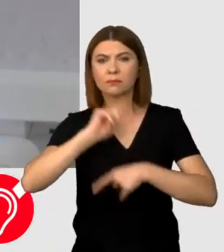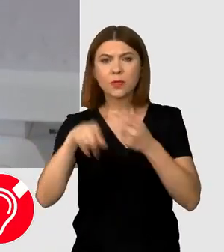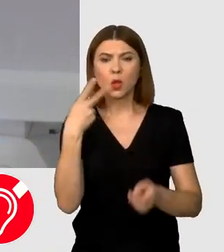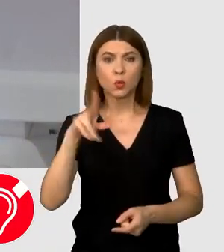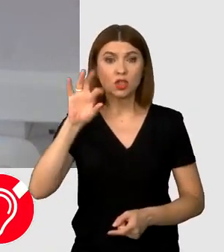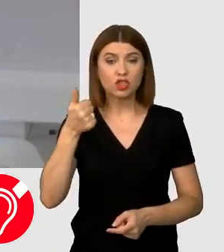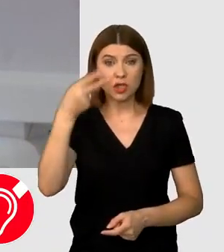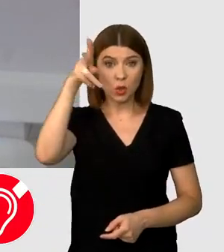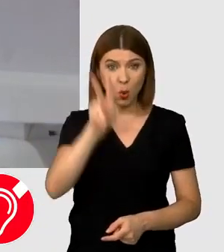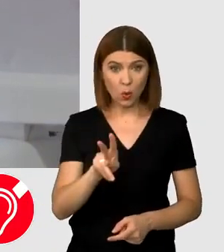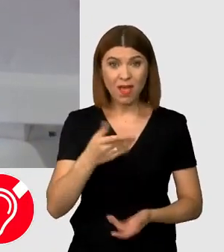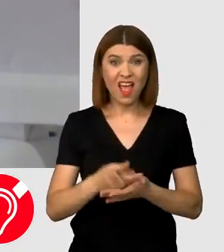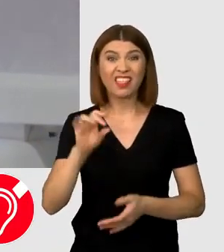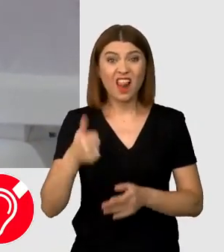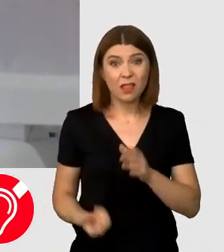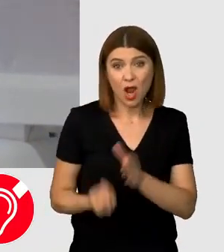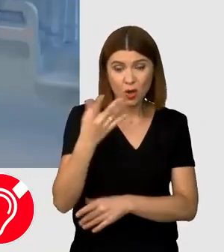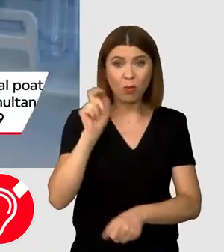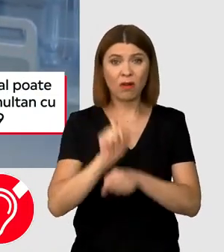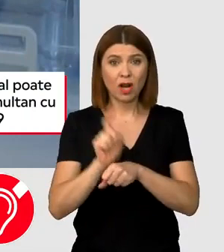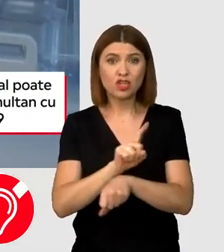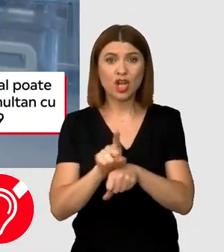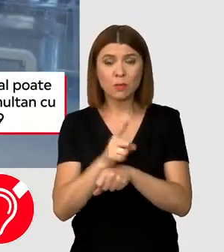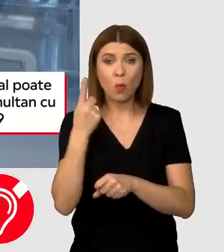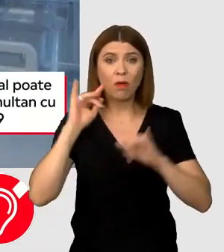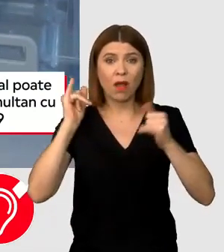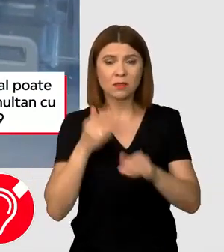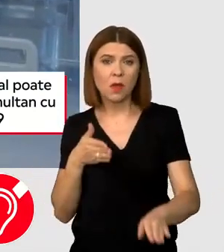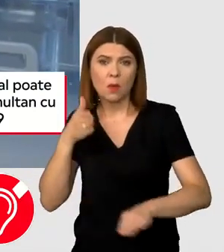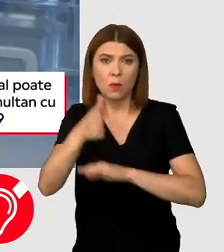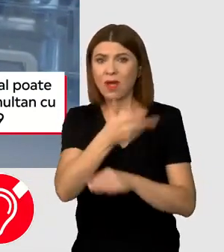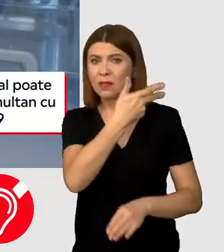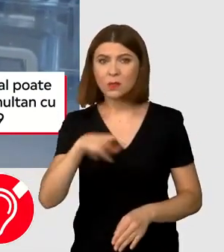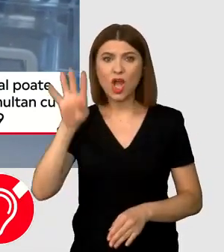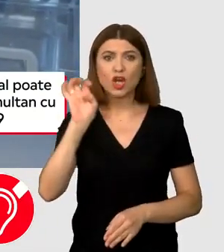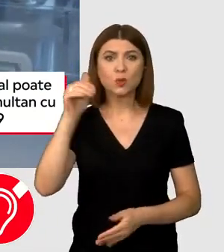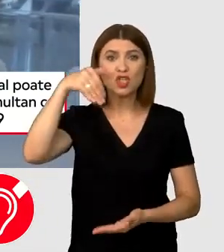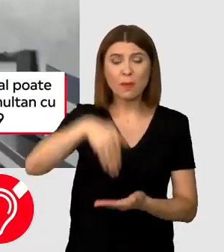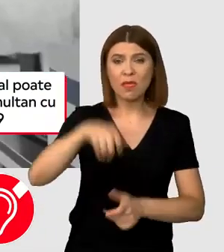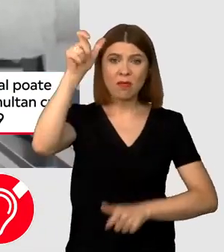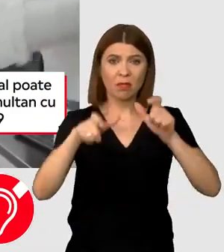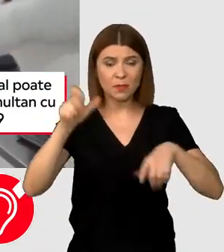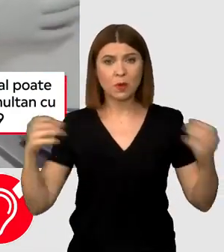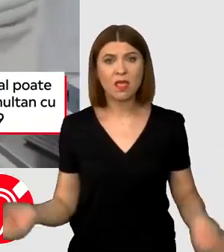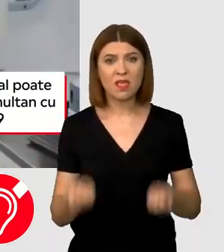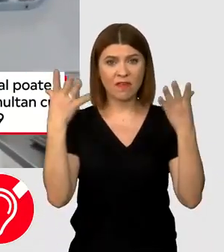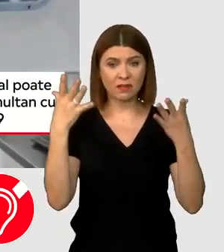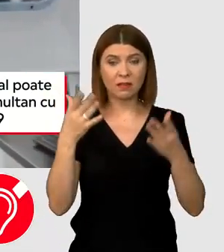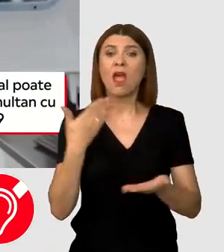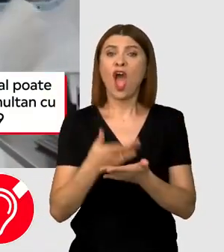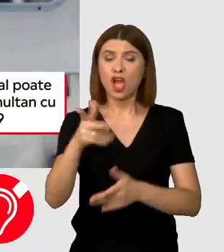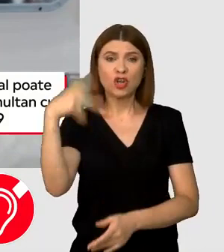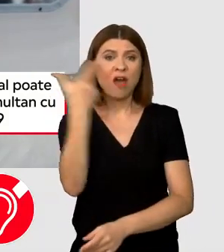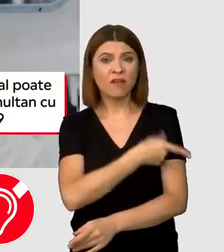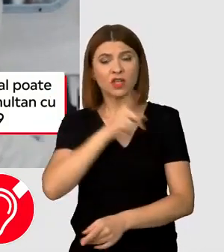în două luni, la varianta Delta, în aceeași perioadă, de la un caz se ajunge la peste 390.000 de persoane infectate. Astfel,